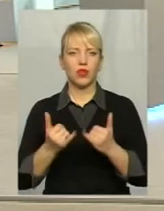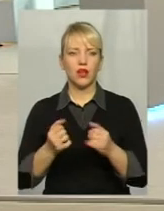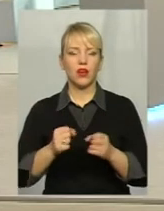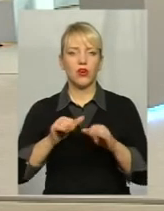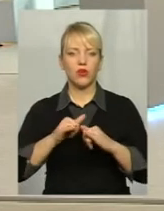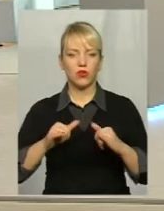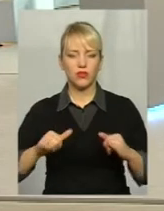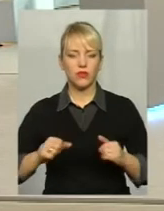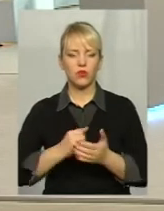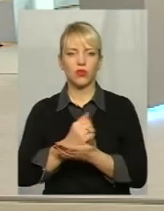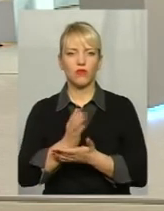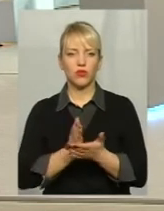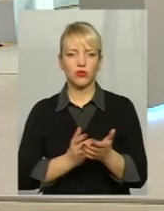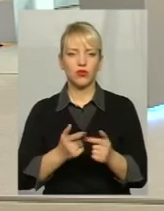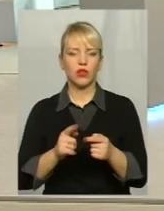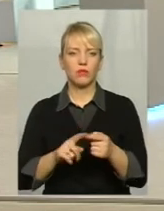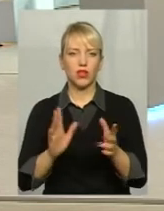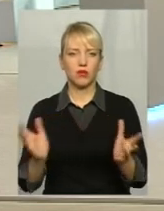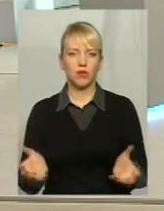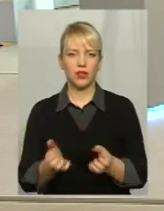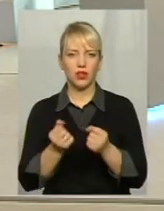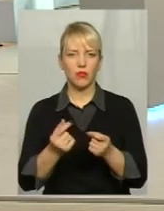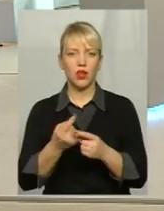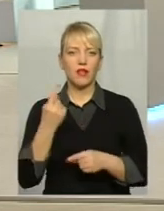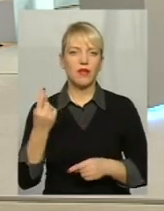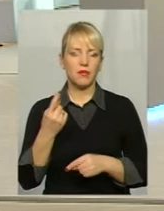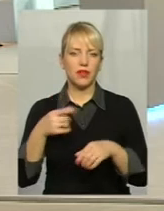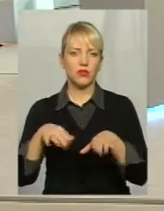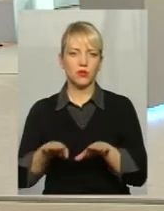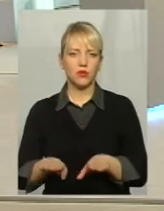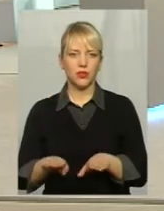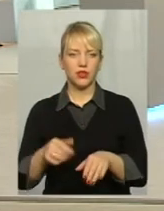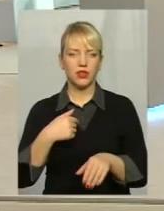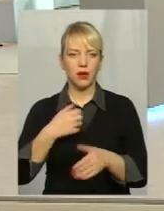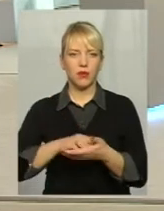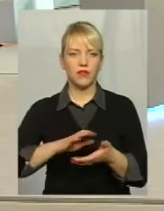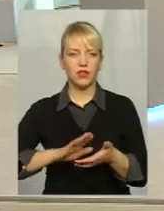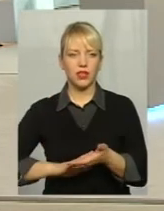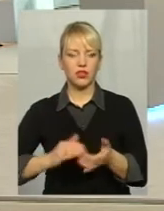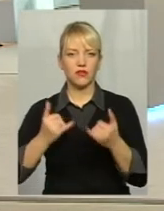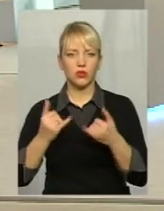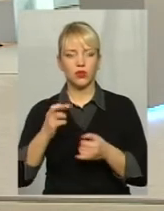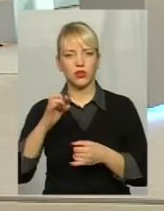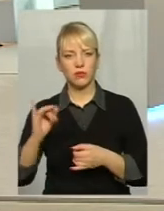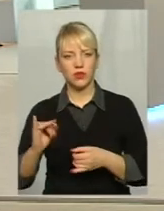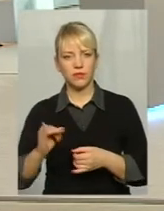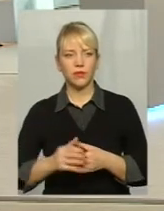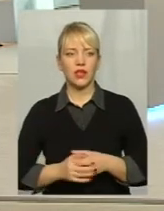територіальної громади, ми їх підтримуємо На першому місці я би відзначив сьогодні це